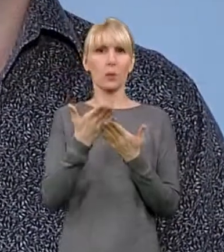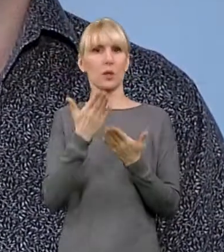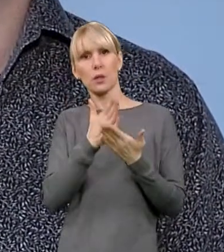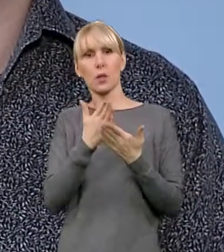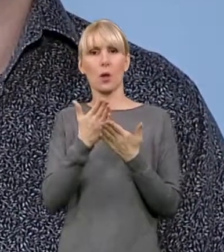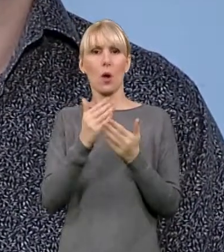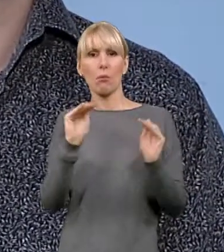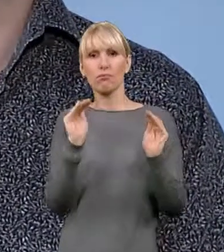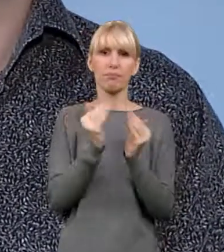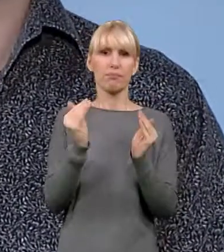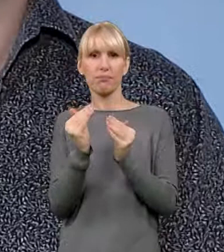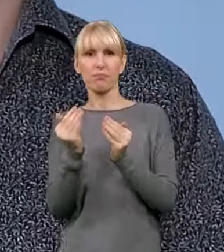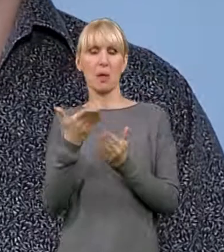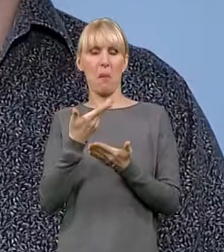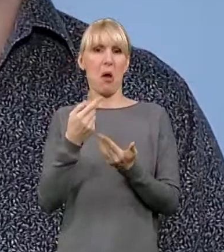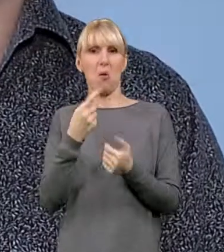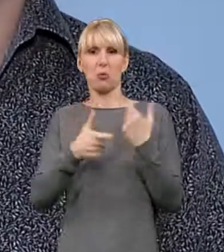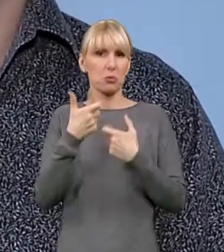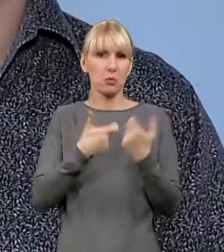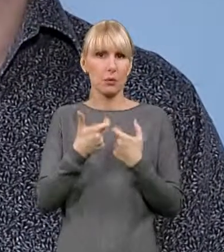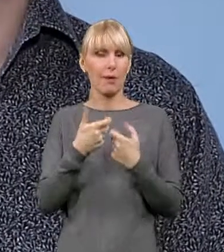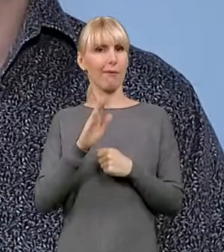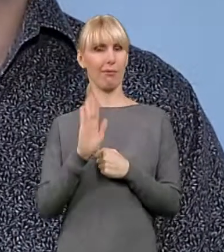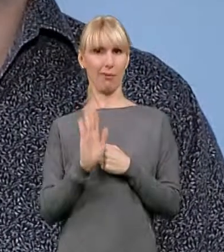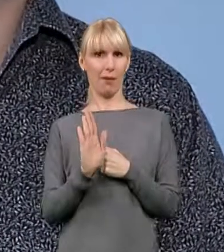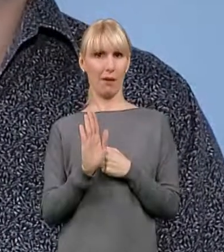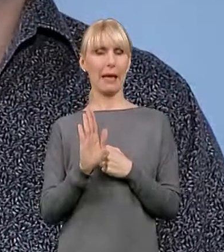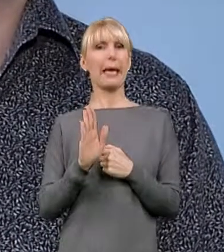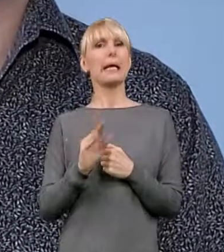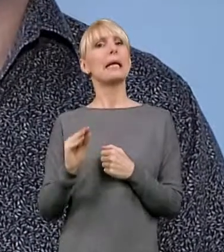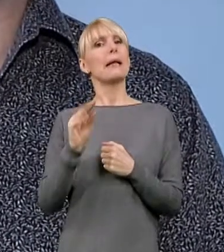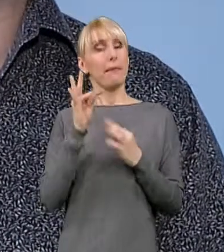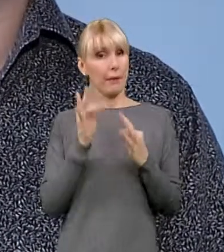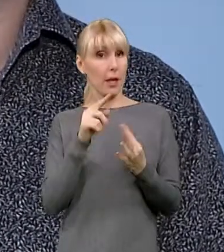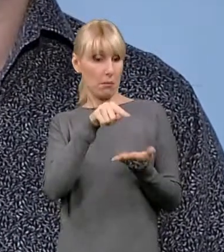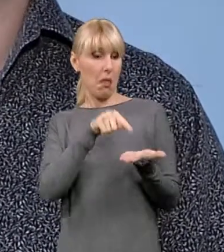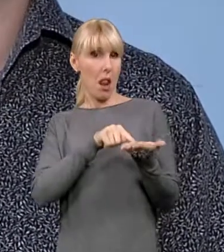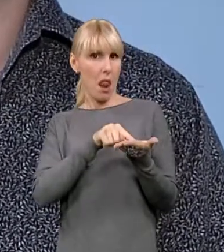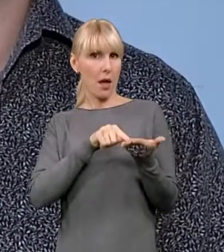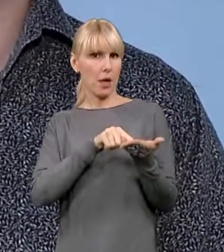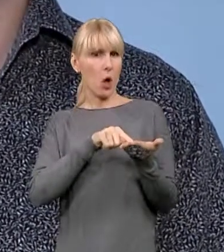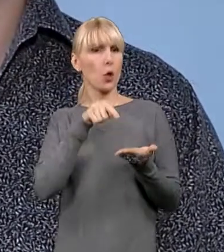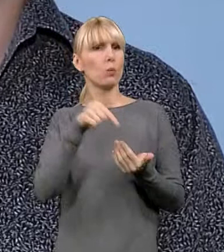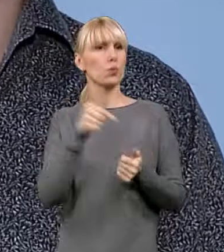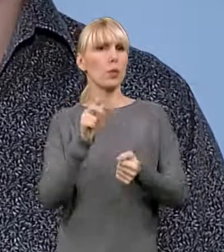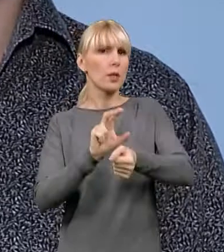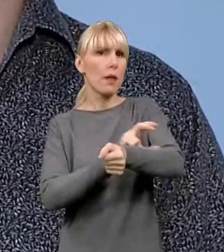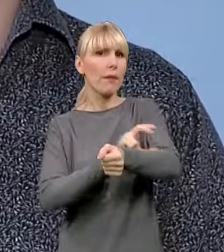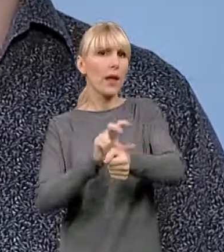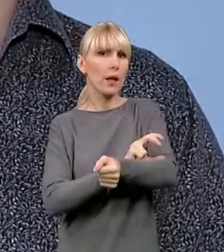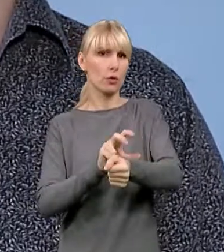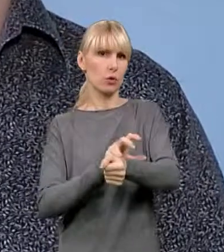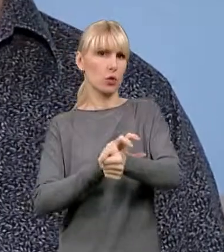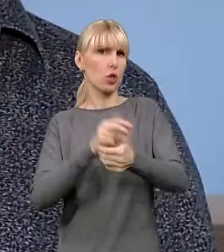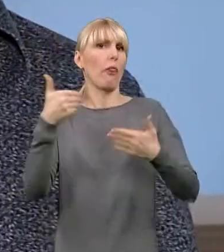małych molekuł chemicznych, które mają jakiś potencjał kliniczny. W przypadku tej klasy leków, one są uzyskiwane metodami inżynierii